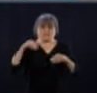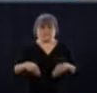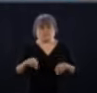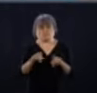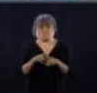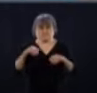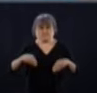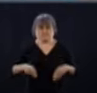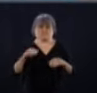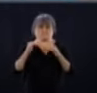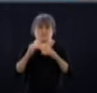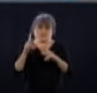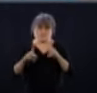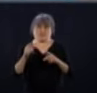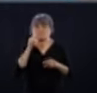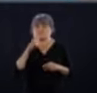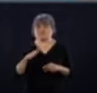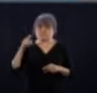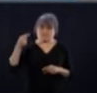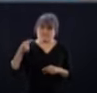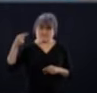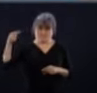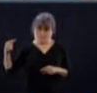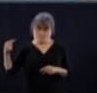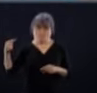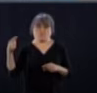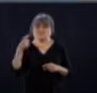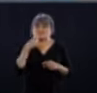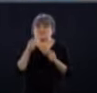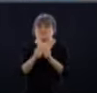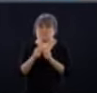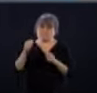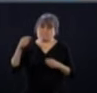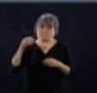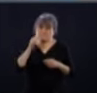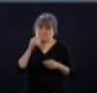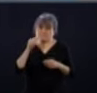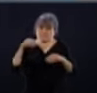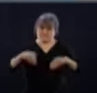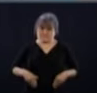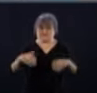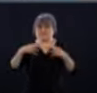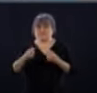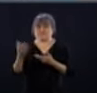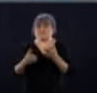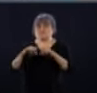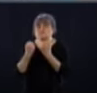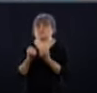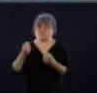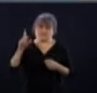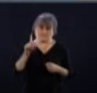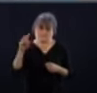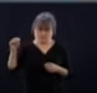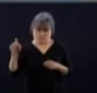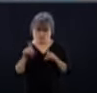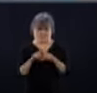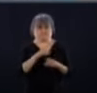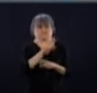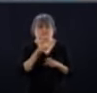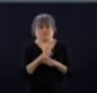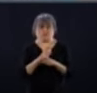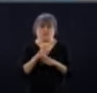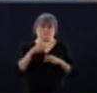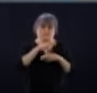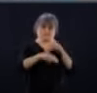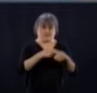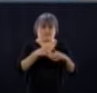Mme Geneviève Guilbeault, est accompagnée de la ministre de la Santé et des services sociaux, Mme Danielle Mécane, et du directeur national de santé publique, Docteur